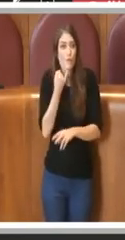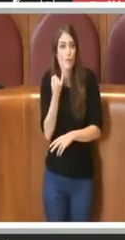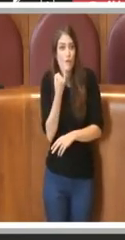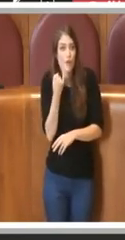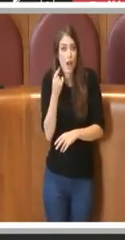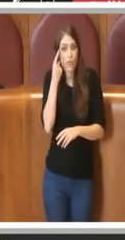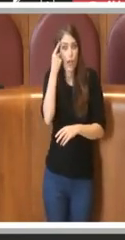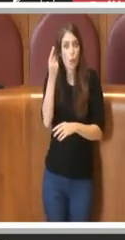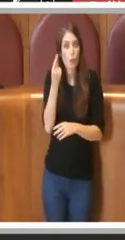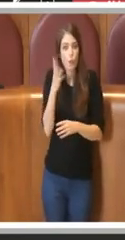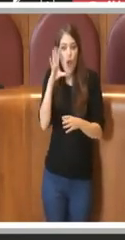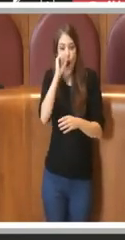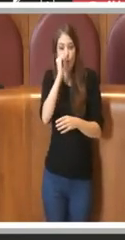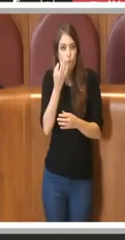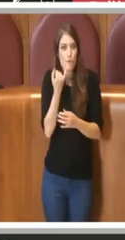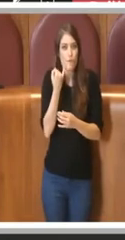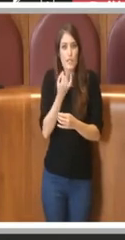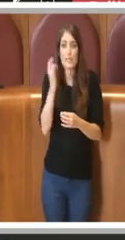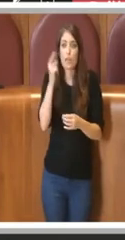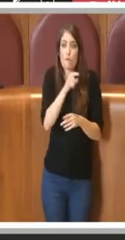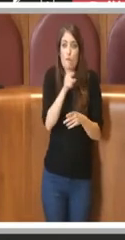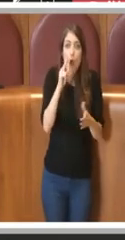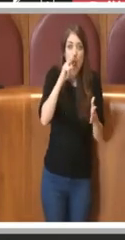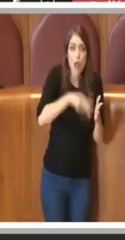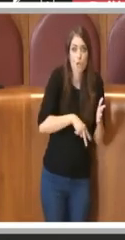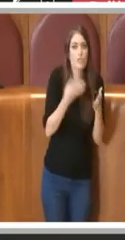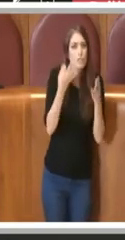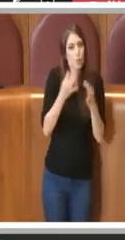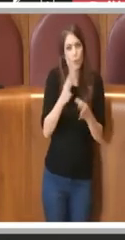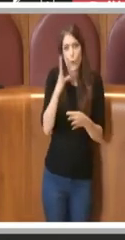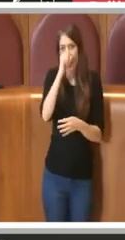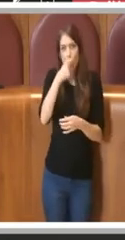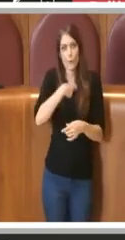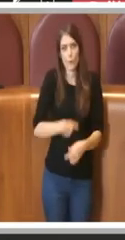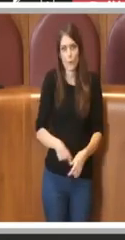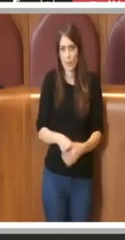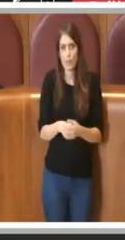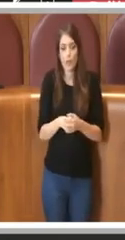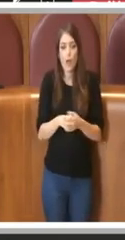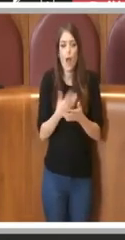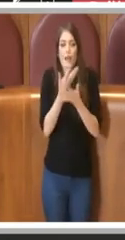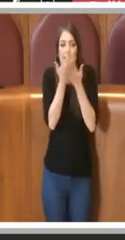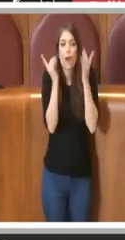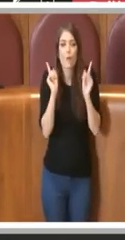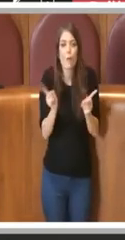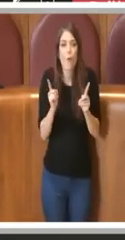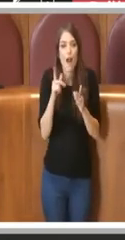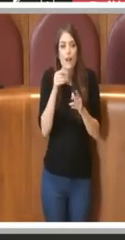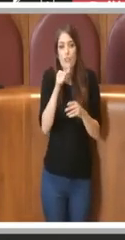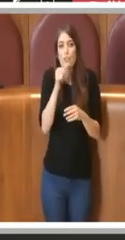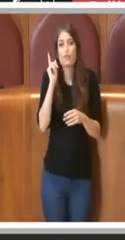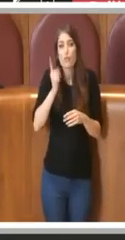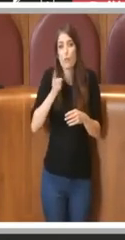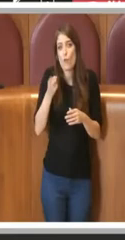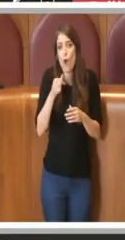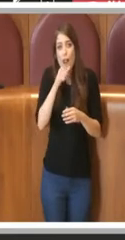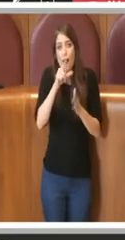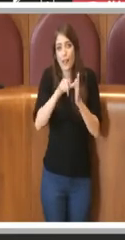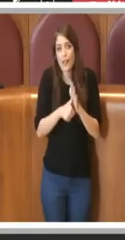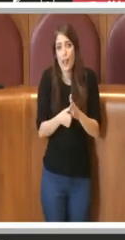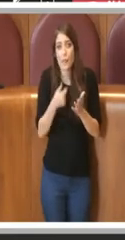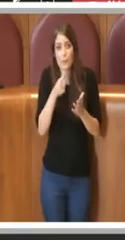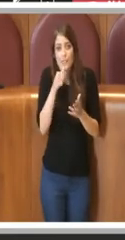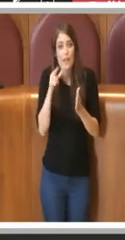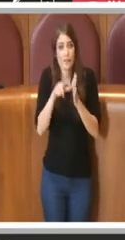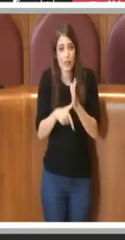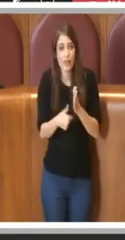leggere mi capirete benissimo. Quindi è chiaro che ci vuole del tempo, non è solo il Dipartimento Patrimonio, ma